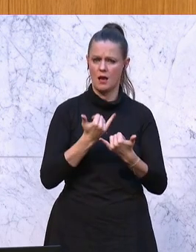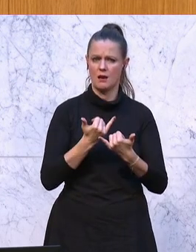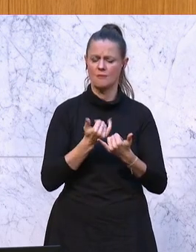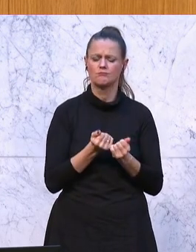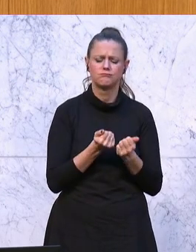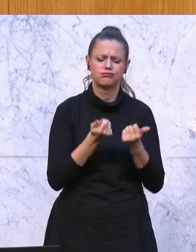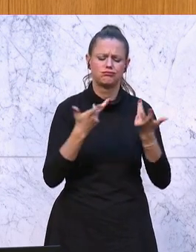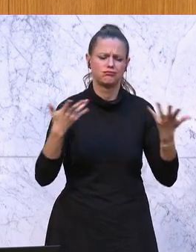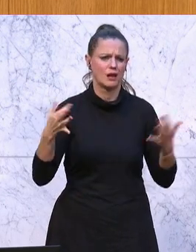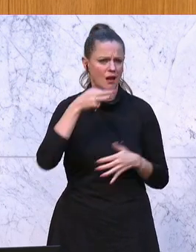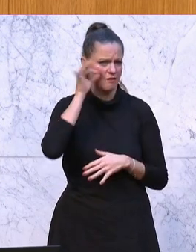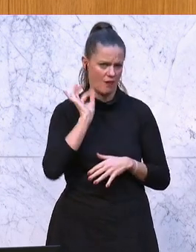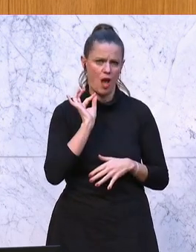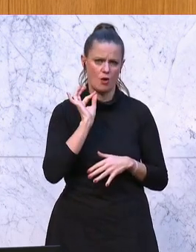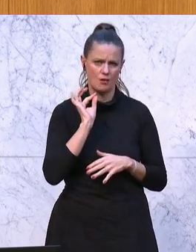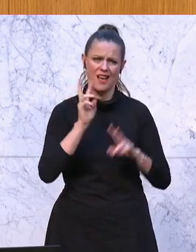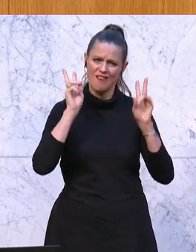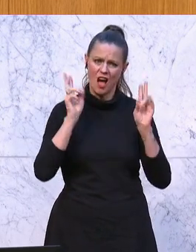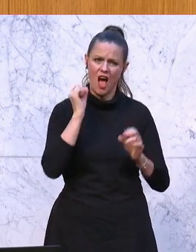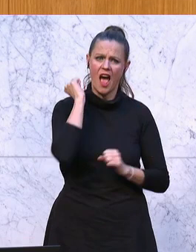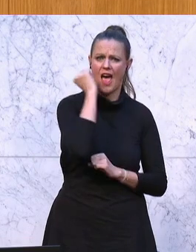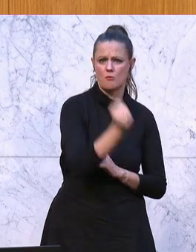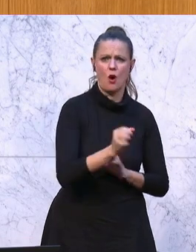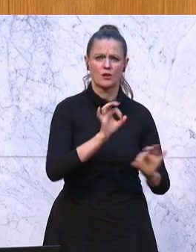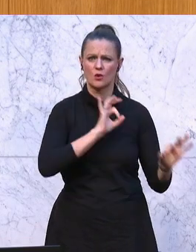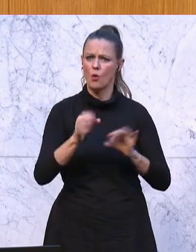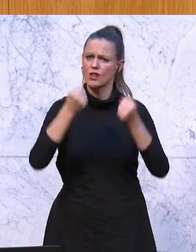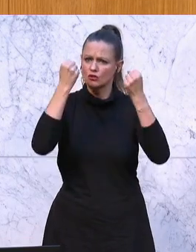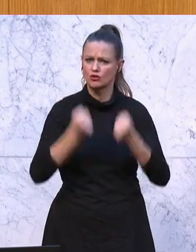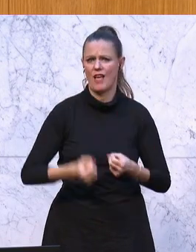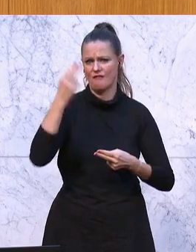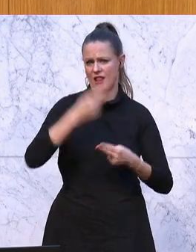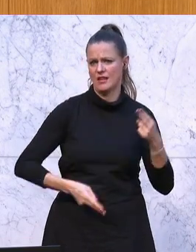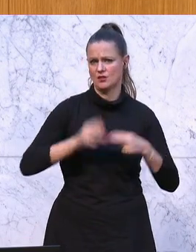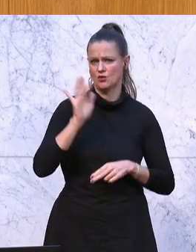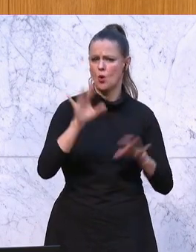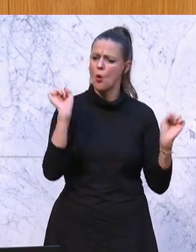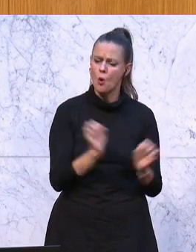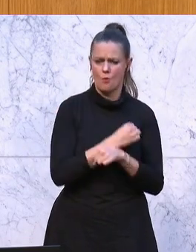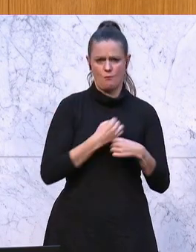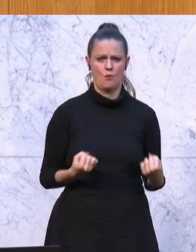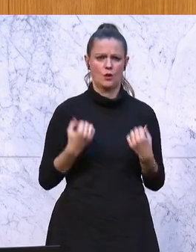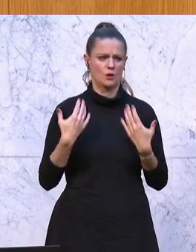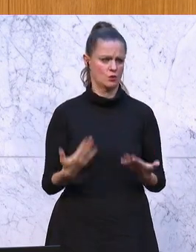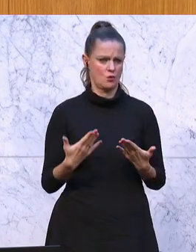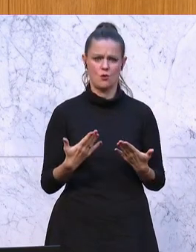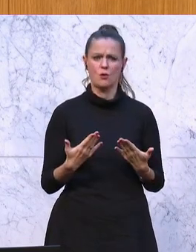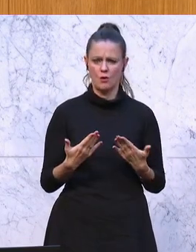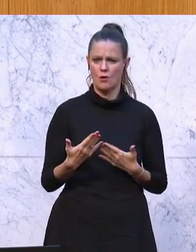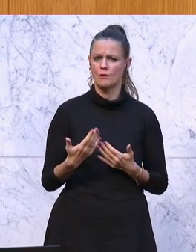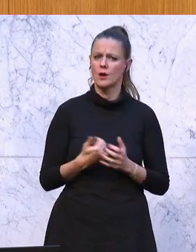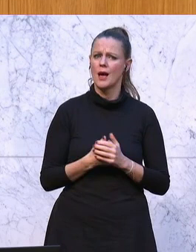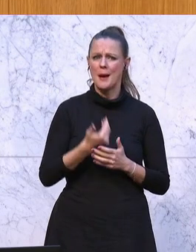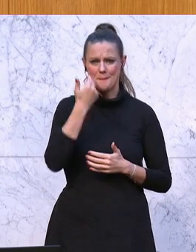Frauen, wirklich viele Frauen ermordet oder schwerst verletzt werden. Es kann nicht sein, dass Männer ihre